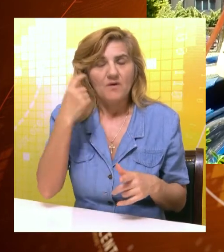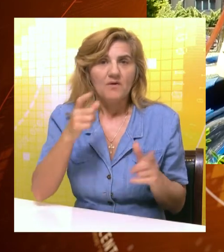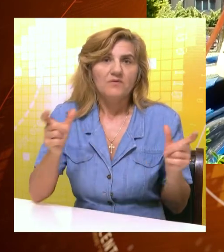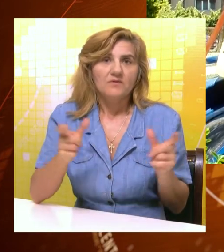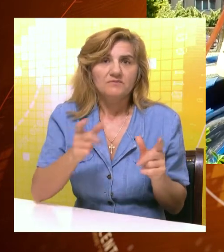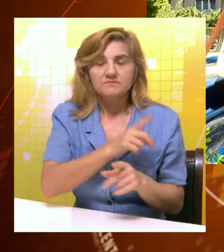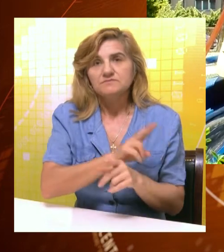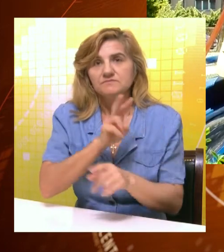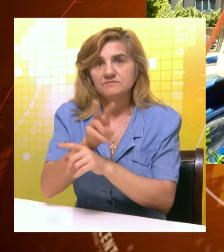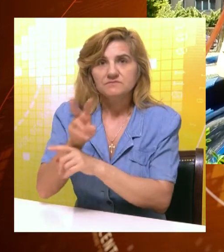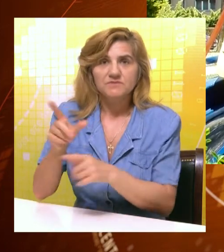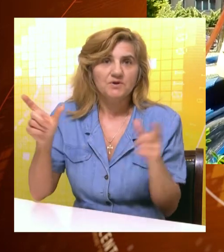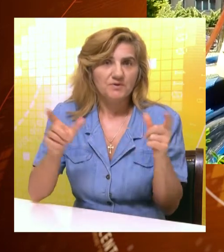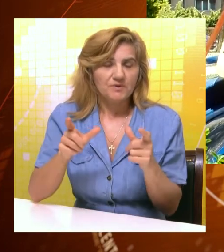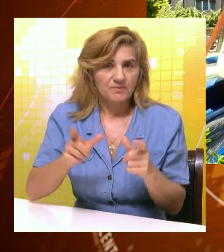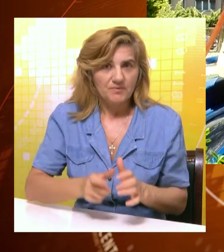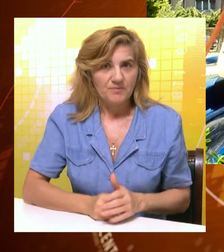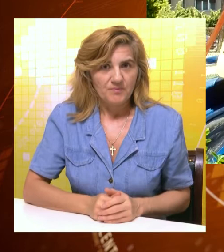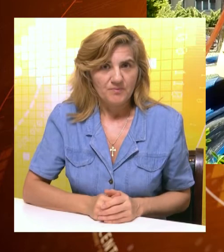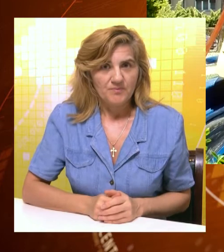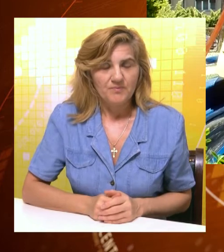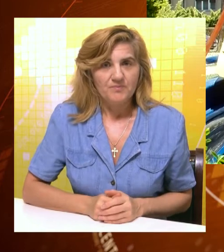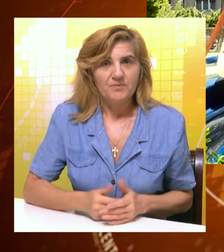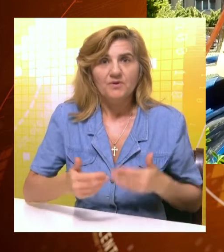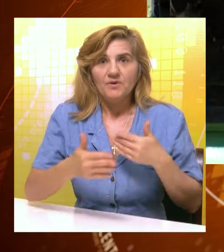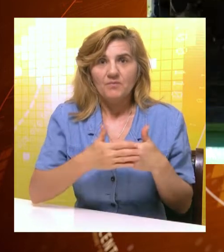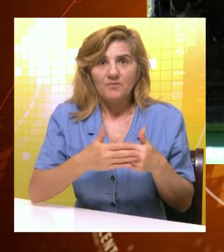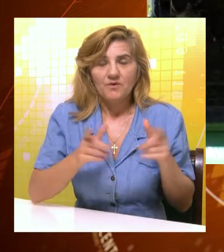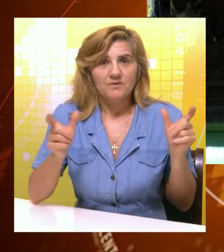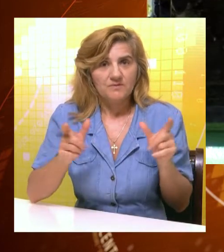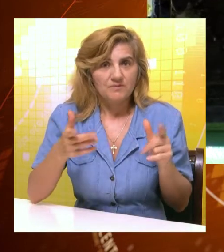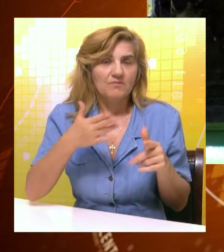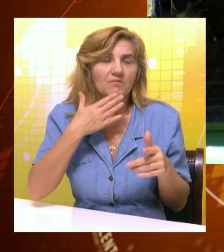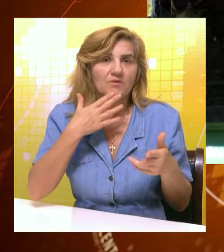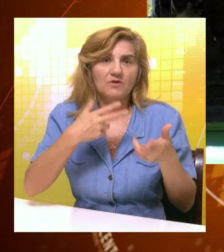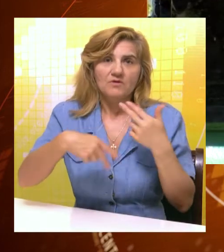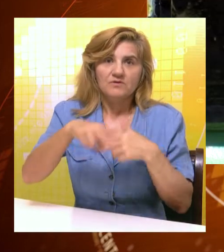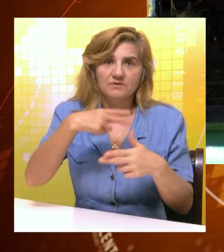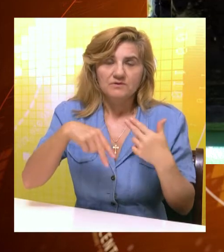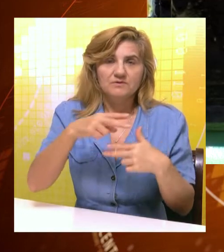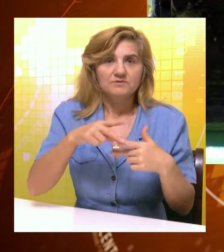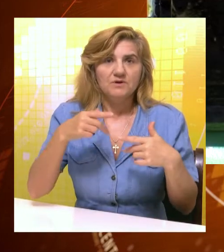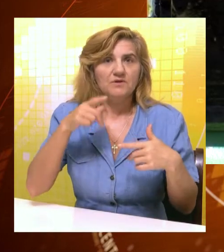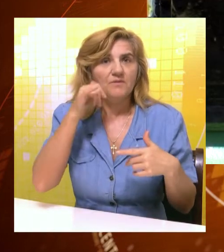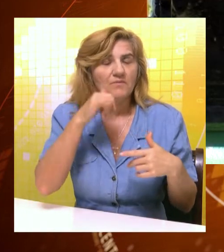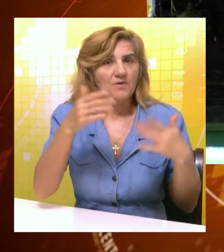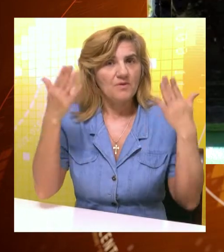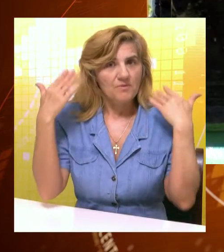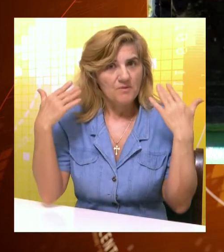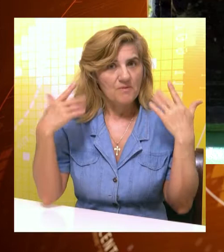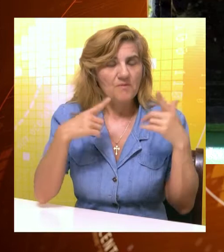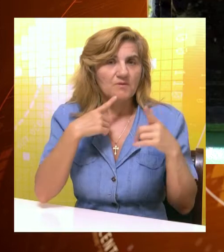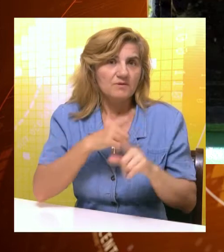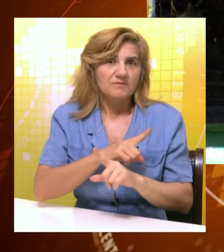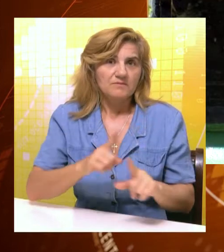provodi družeći se sa prijateljima i uživajući u igri. Pored druženja uživaće i u šetnji, razonodi i odlasku na more, zbog